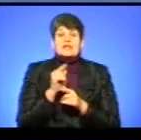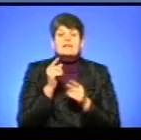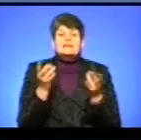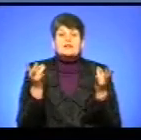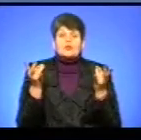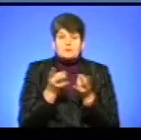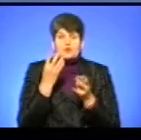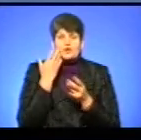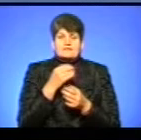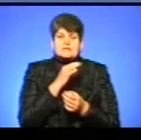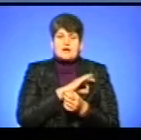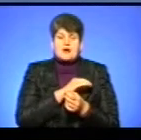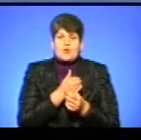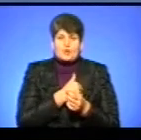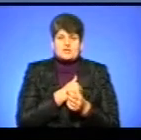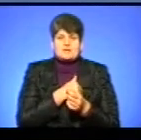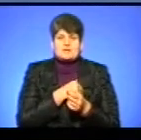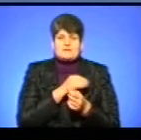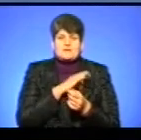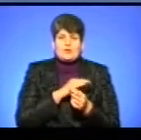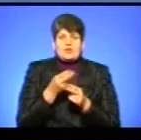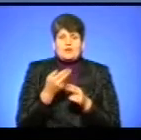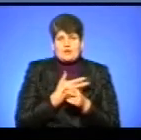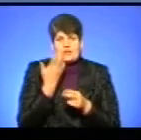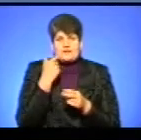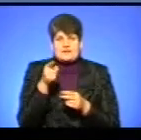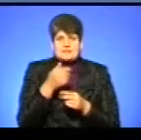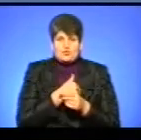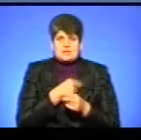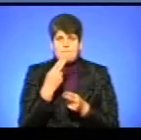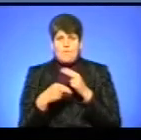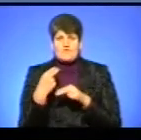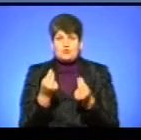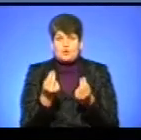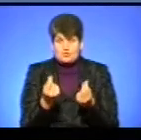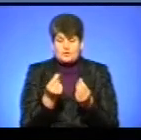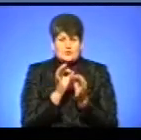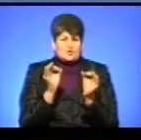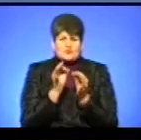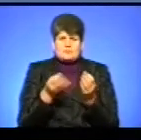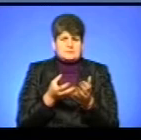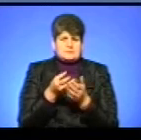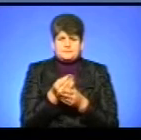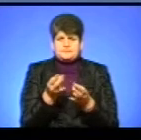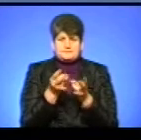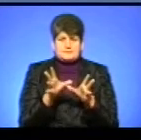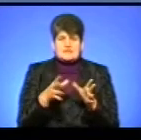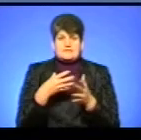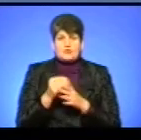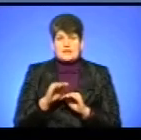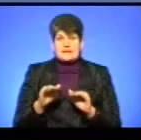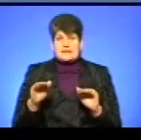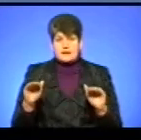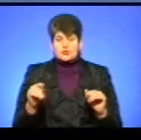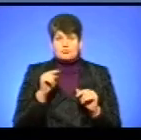коли ми захочемо застосувати наслідки цієї нікчемності, тобто повернути сплачені кошти. Тому в жодному разі не платіть ніяких коштів за своїх дітей.